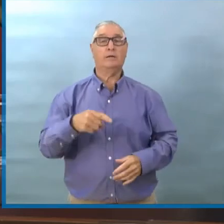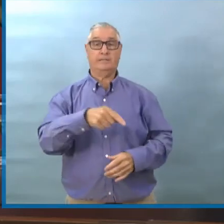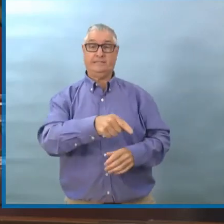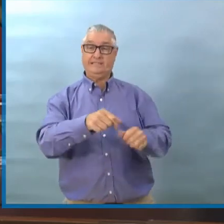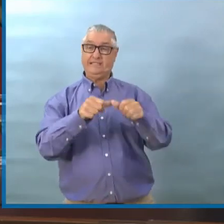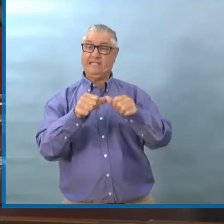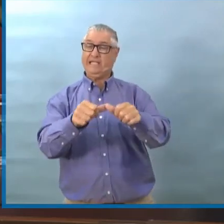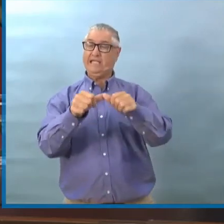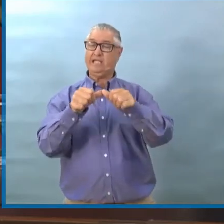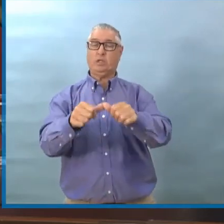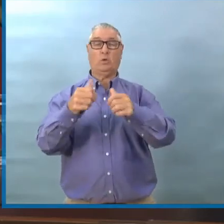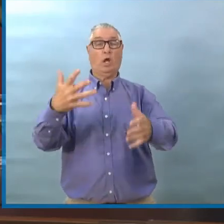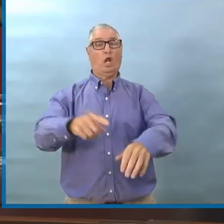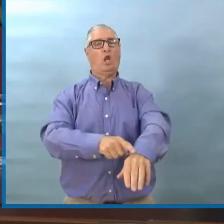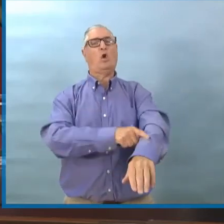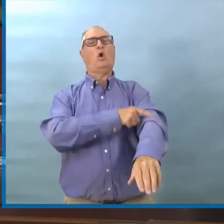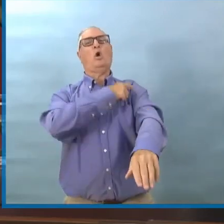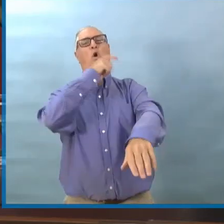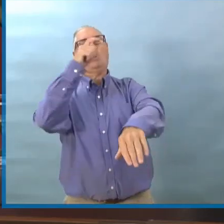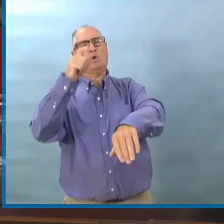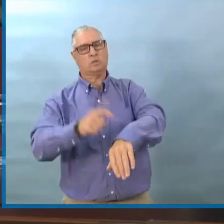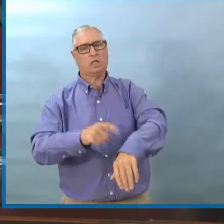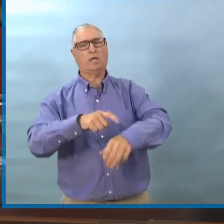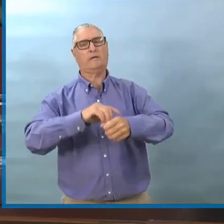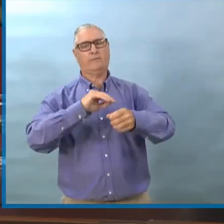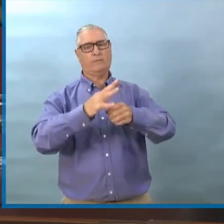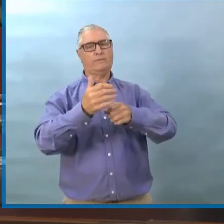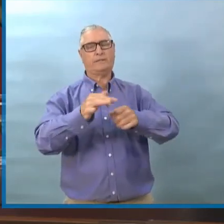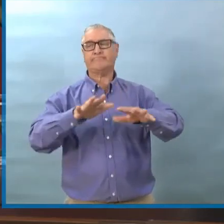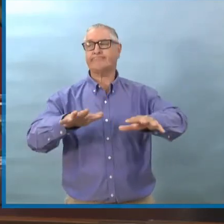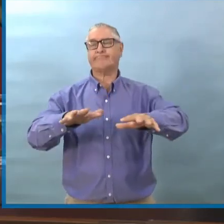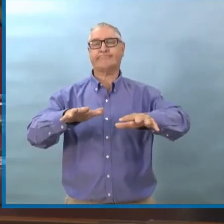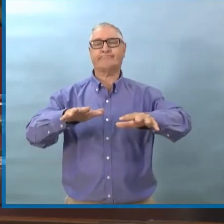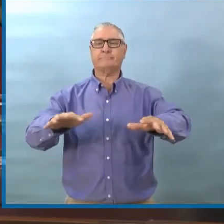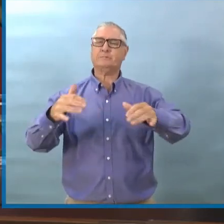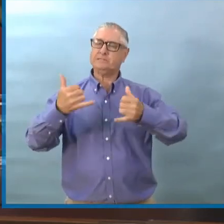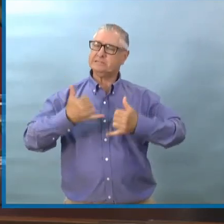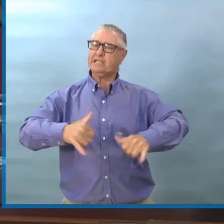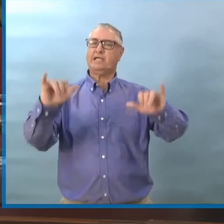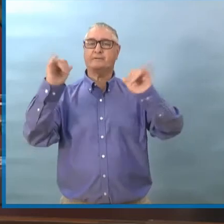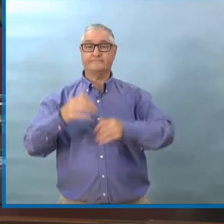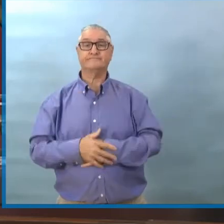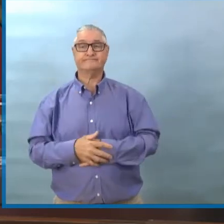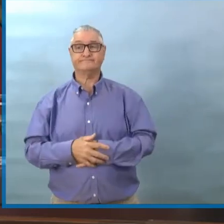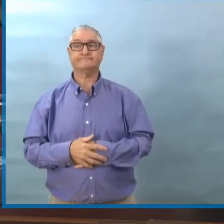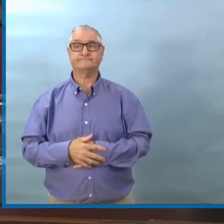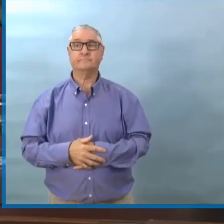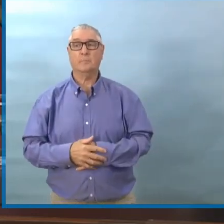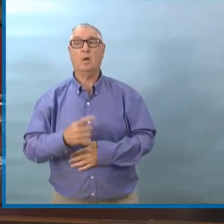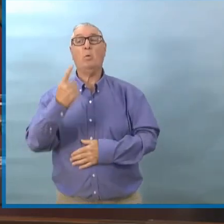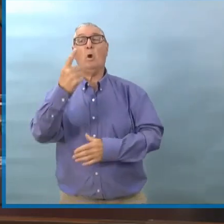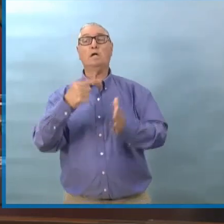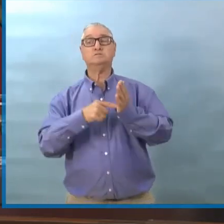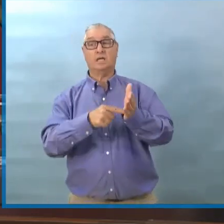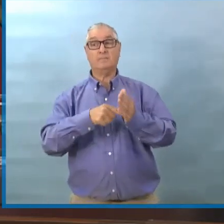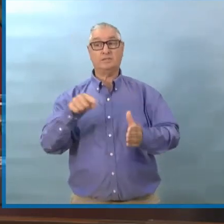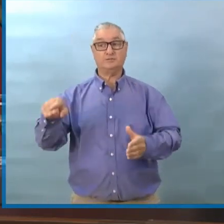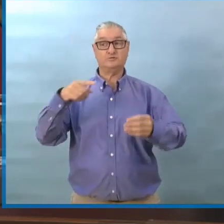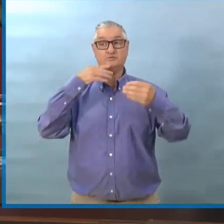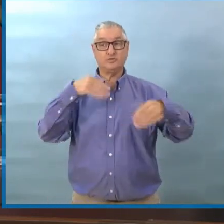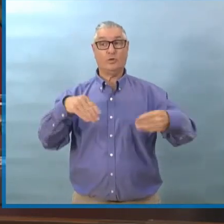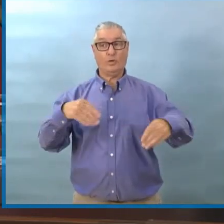On a entendu que les centres commerciaux peuvent réouvrir. Mais ce n pas la même analogie. Dans les centres